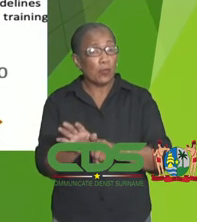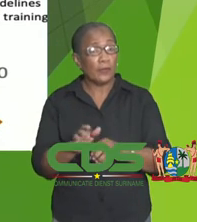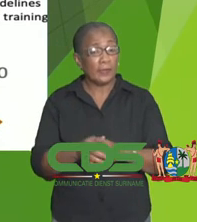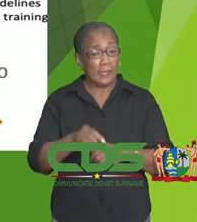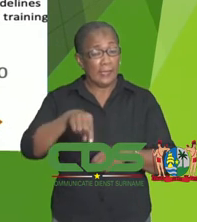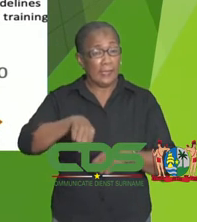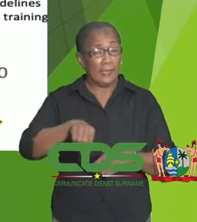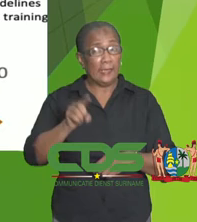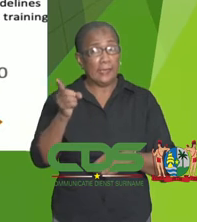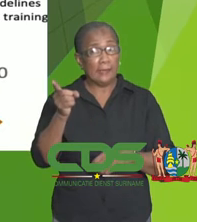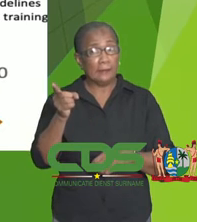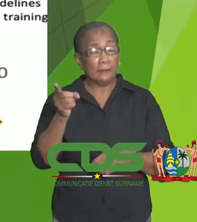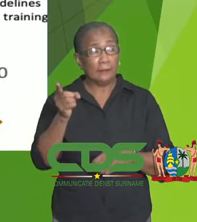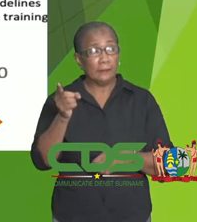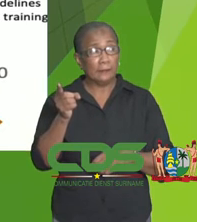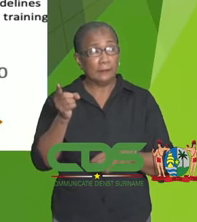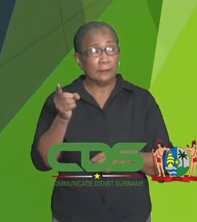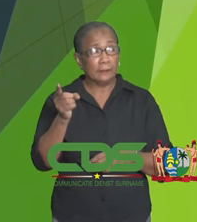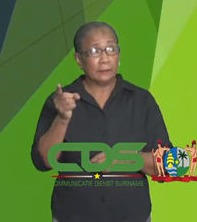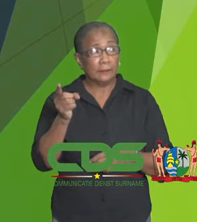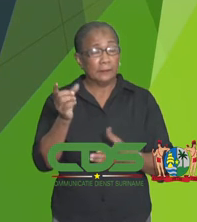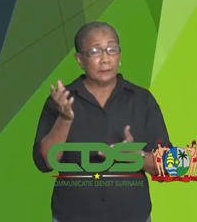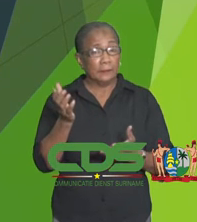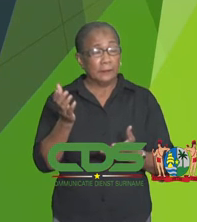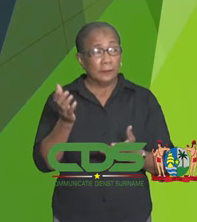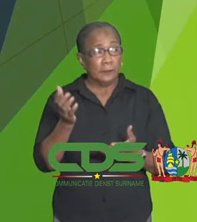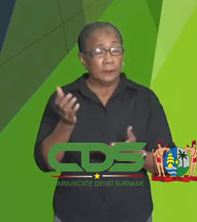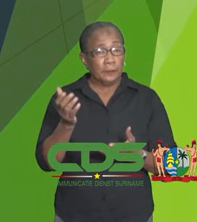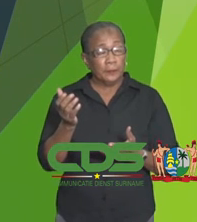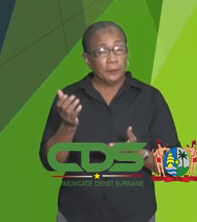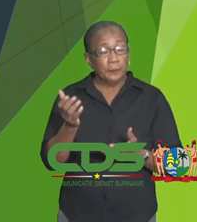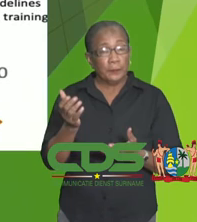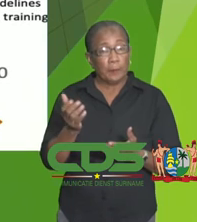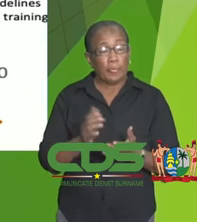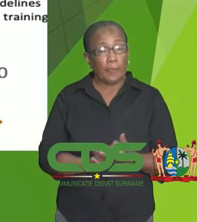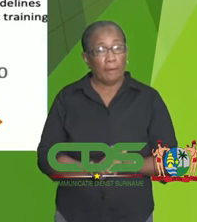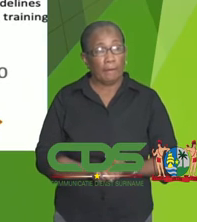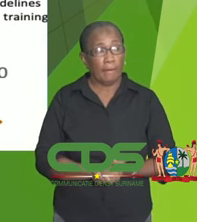Hier kun je even kijken of de pointer werkt. Oh, sorry.